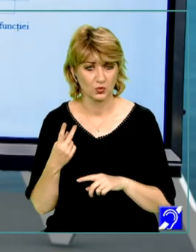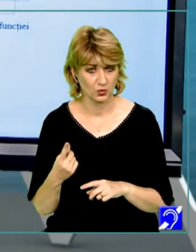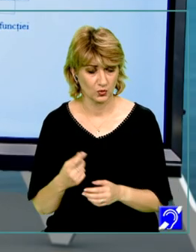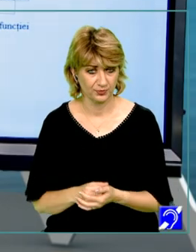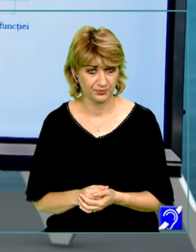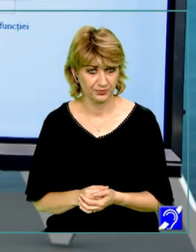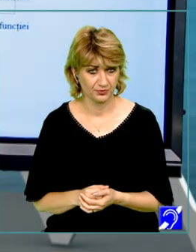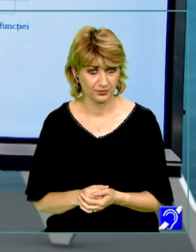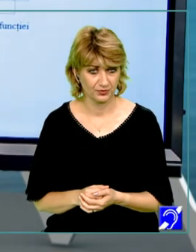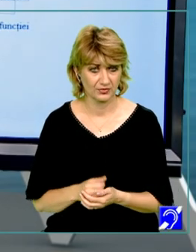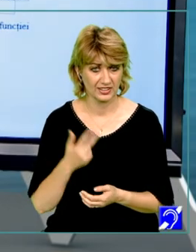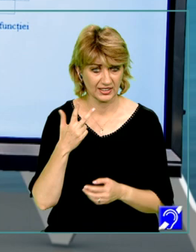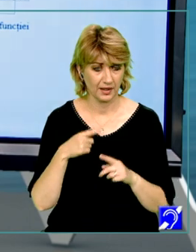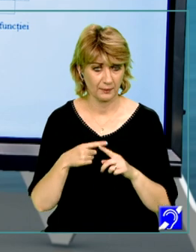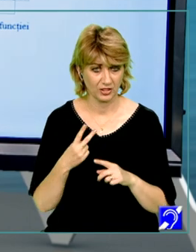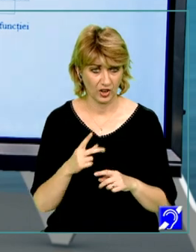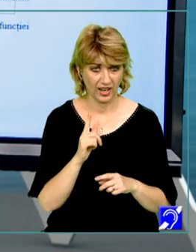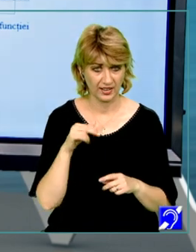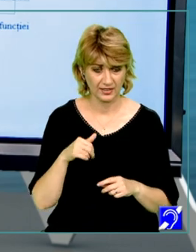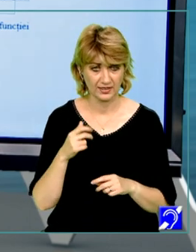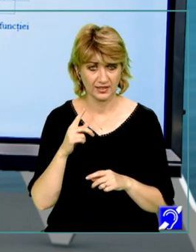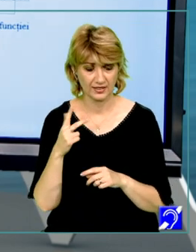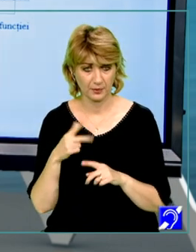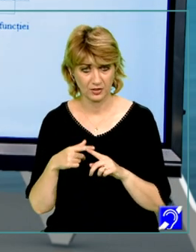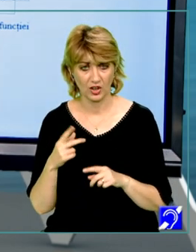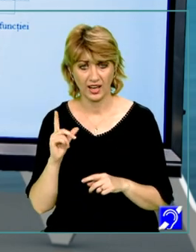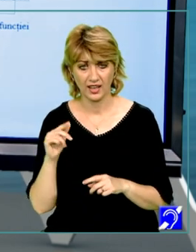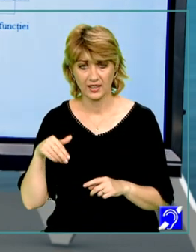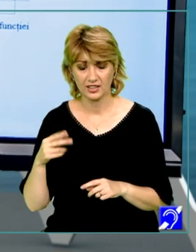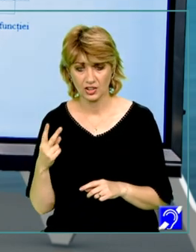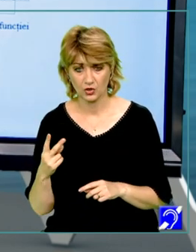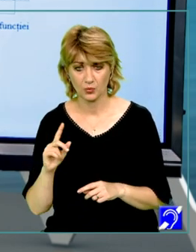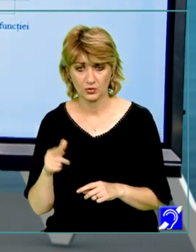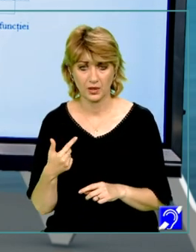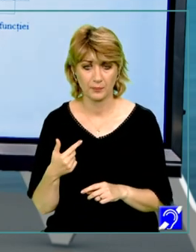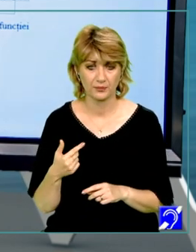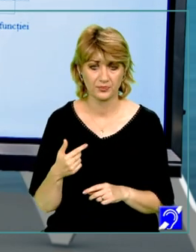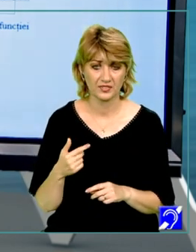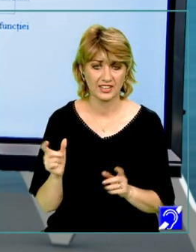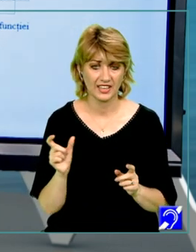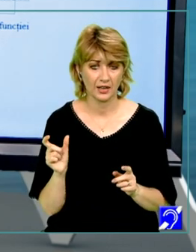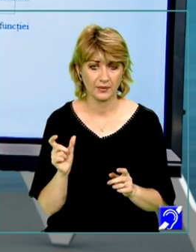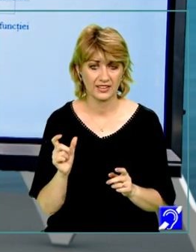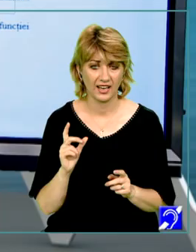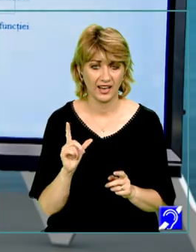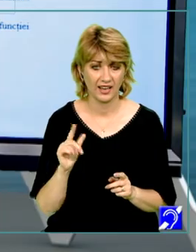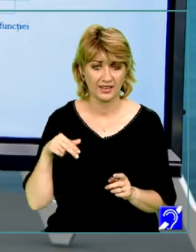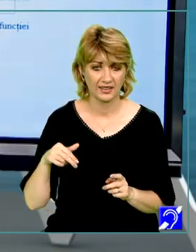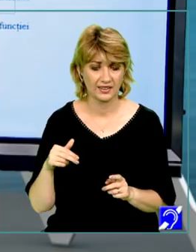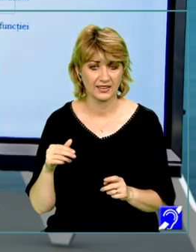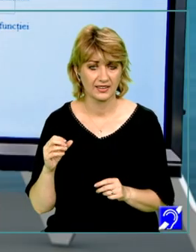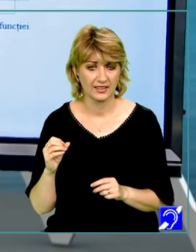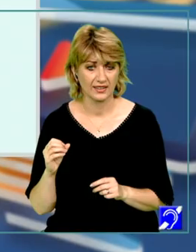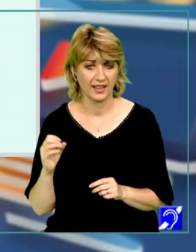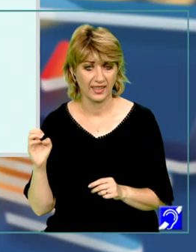f de 1 este egală cu 3 pe 2, ln de 2, observăm că putem să-l gândim în termen de ln de e, logaritm